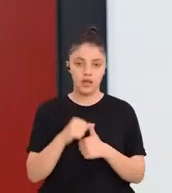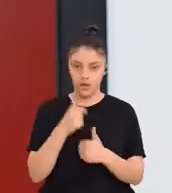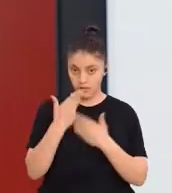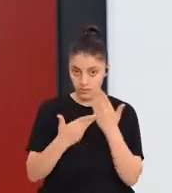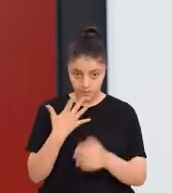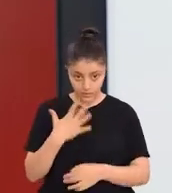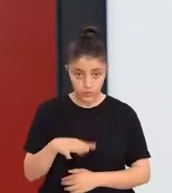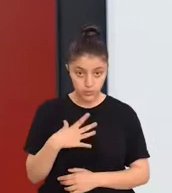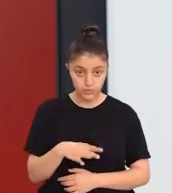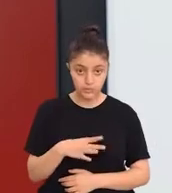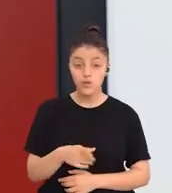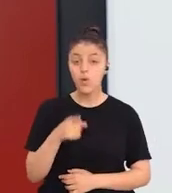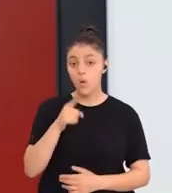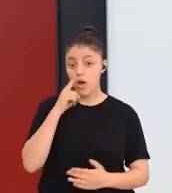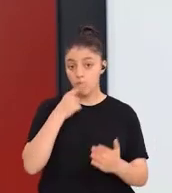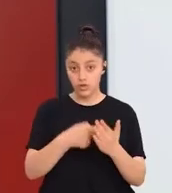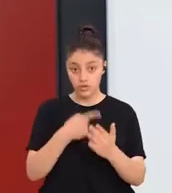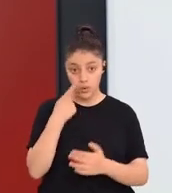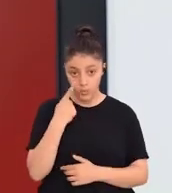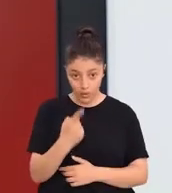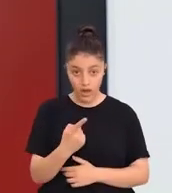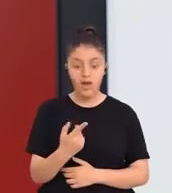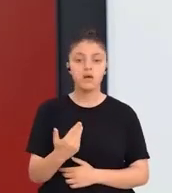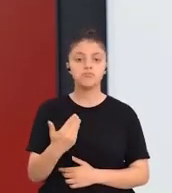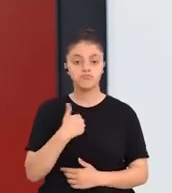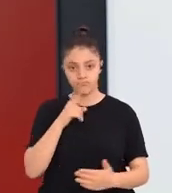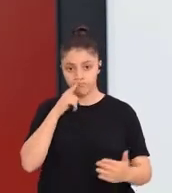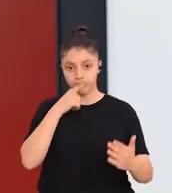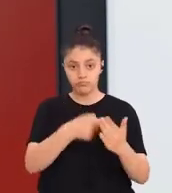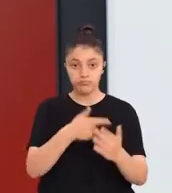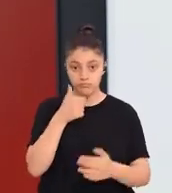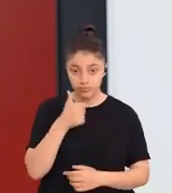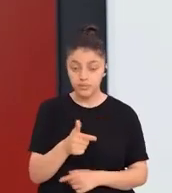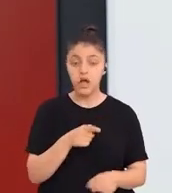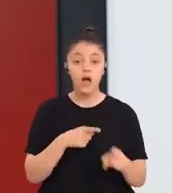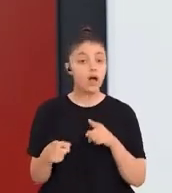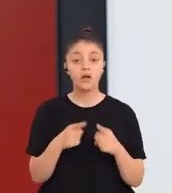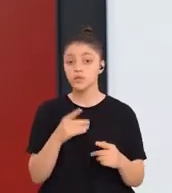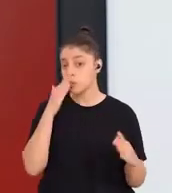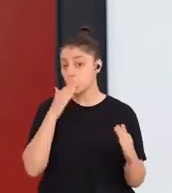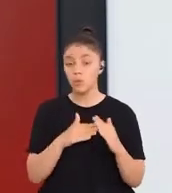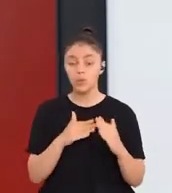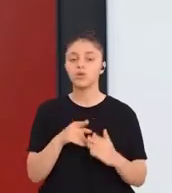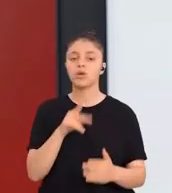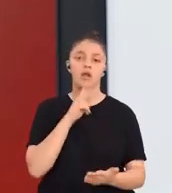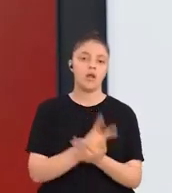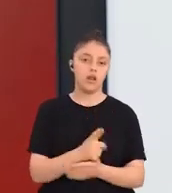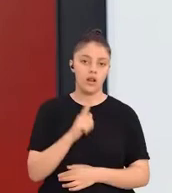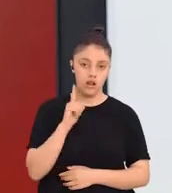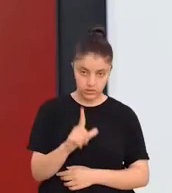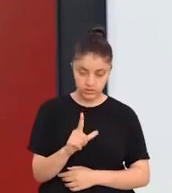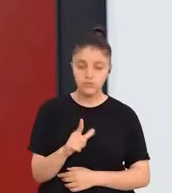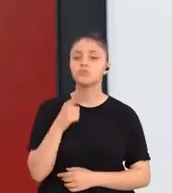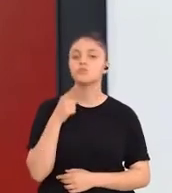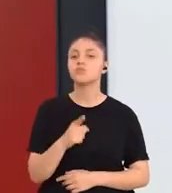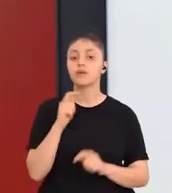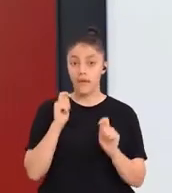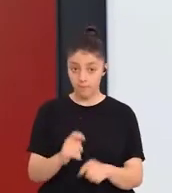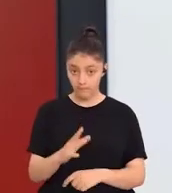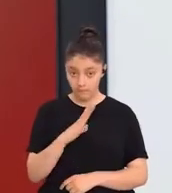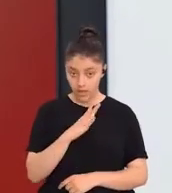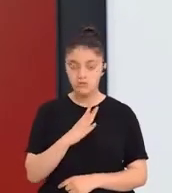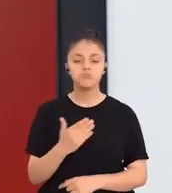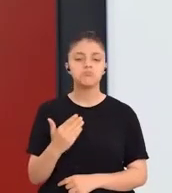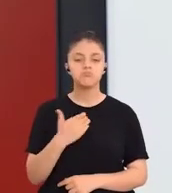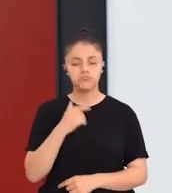tekrar etmek isterim ki o amaca ulaştıracak olanların hangisinin olduğuna karar verebilmek. Ve bunu